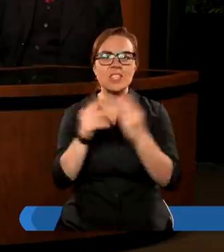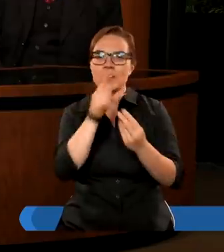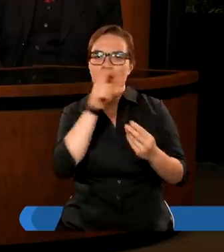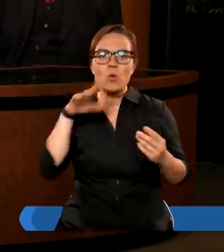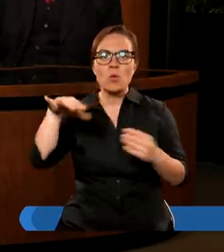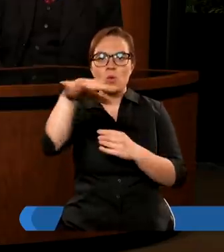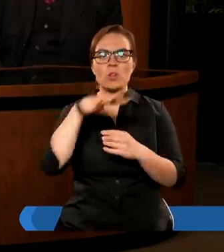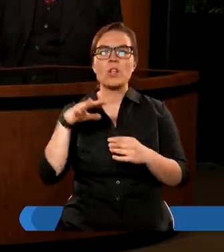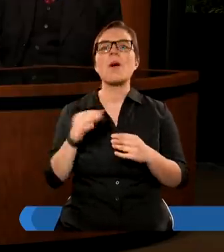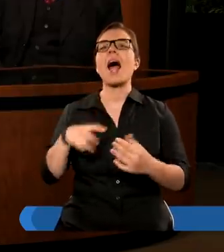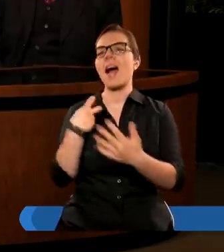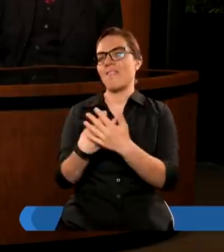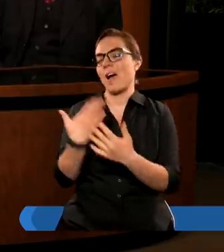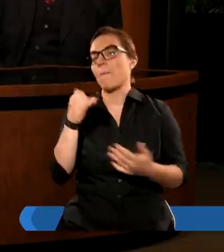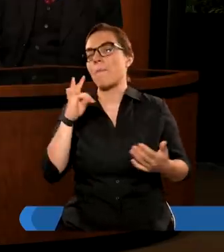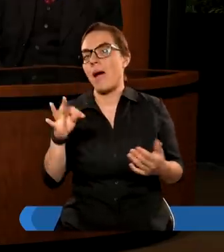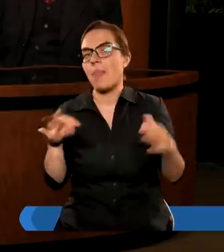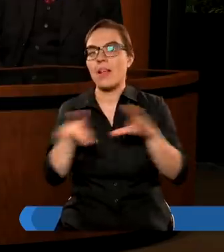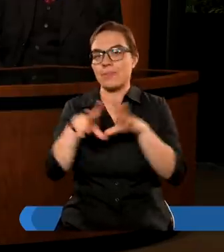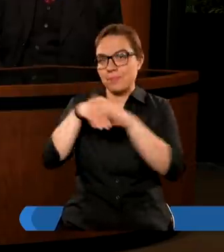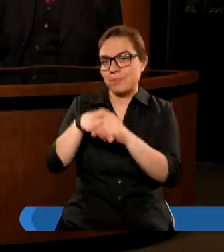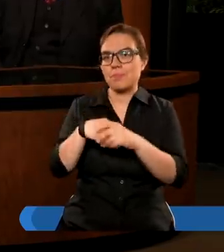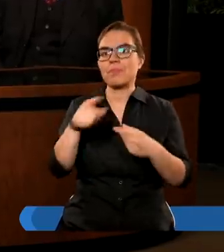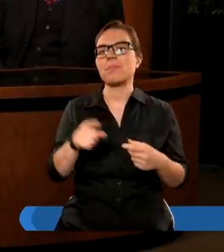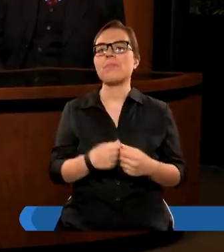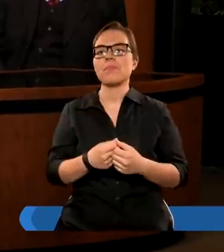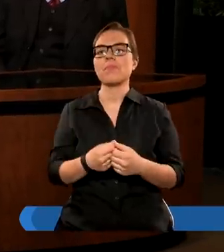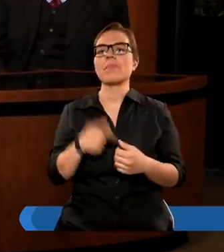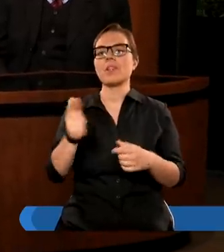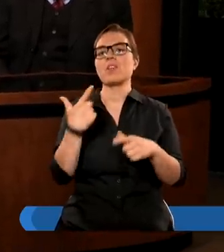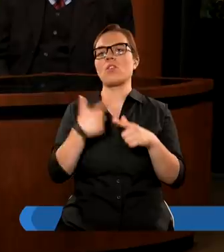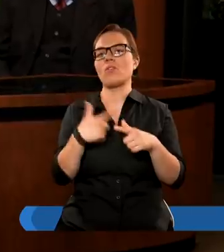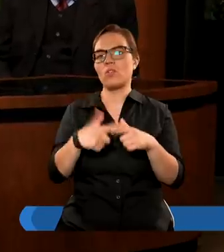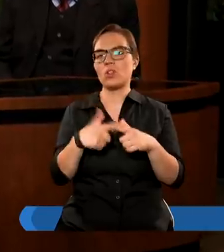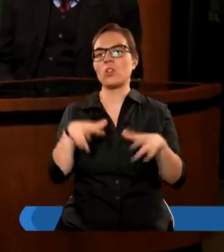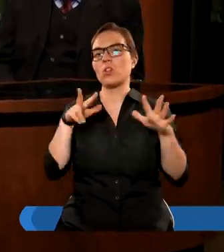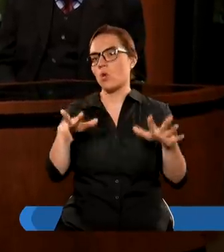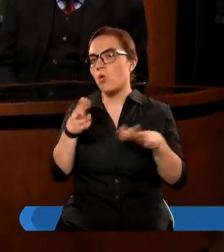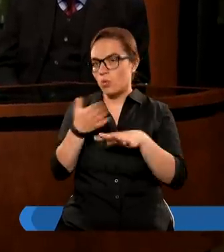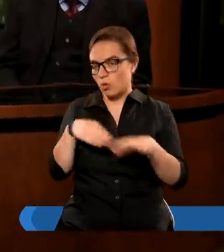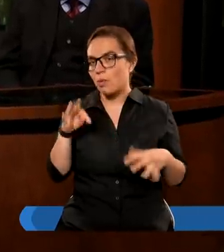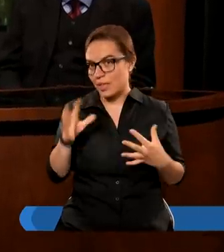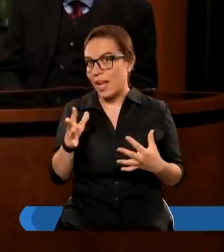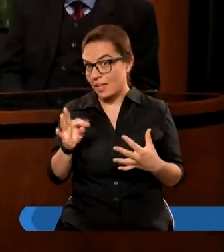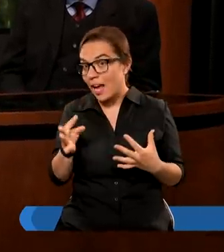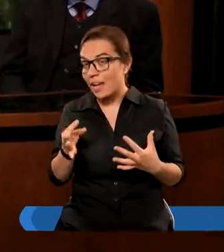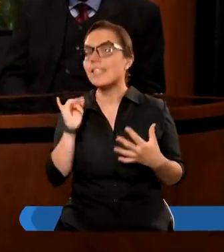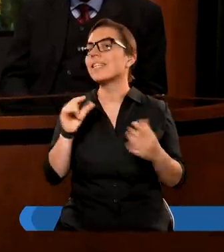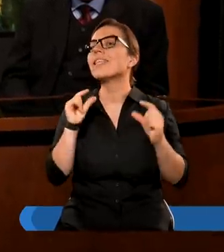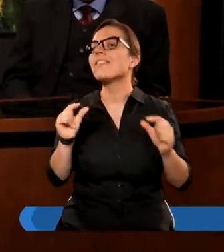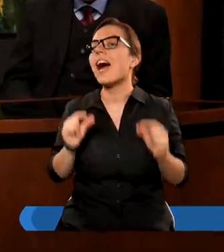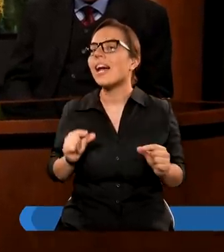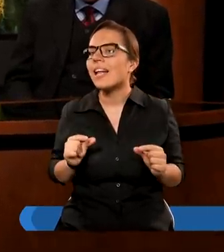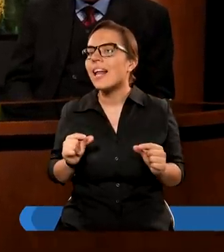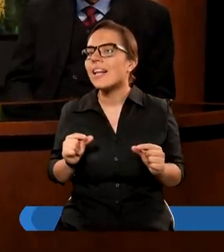Jest to Ewangelii Mateusza na samym końcu. 28 rozdział, tak? Tak i werset